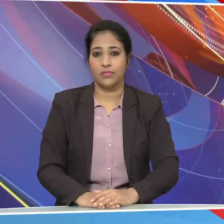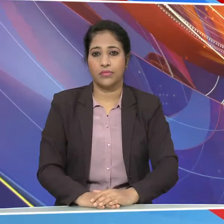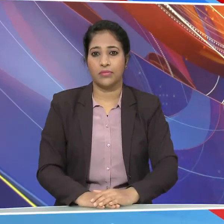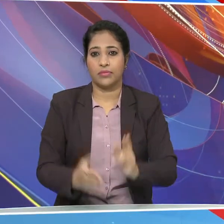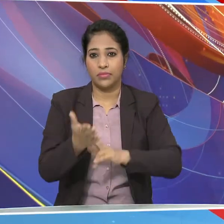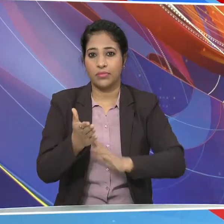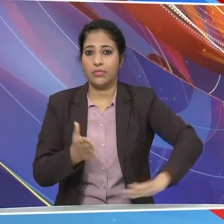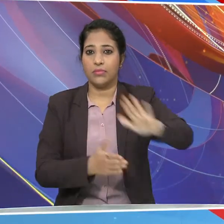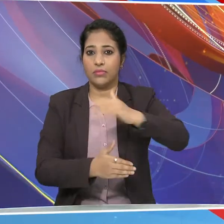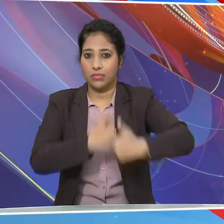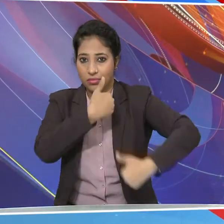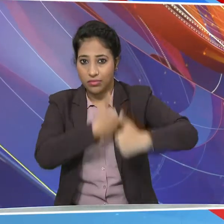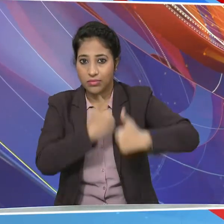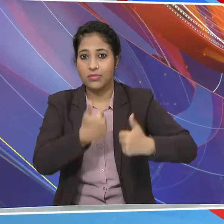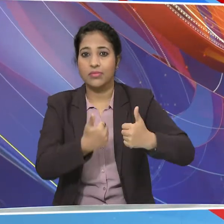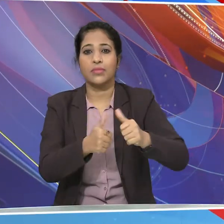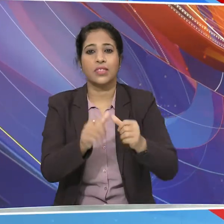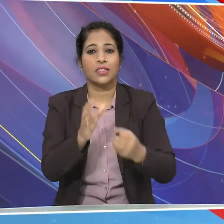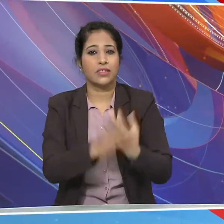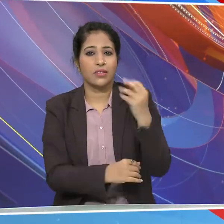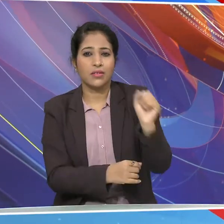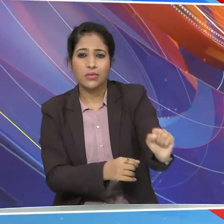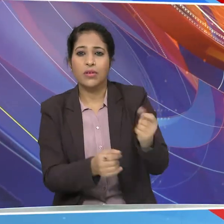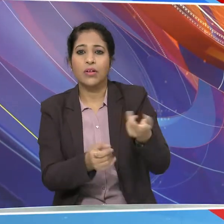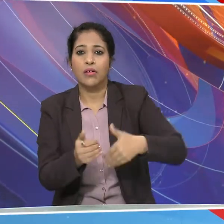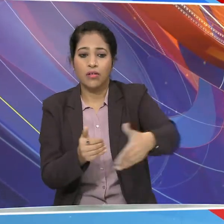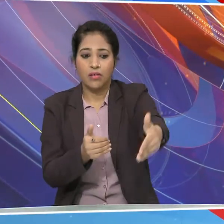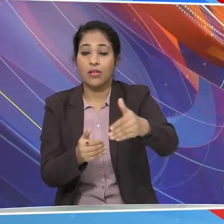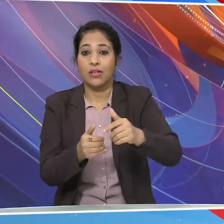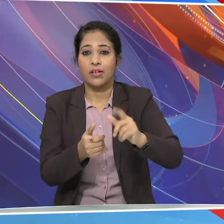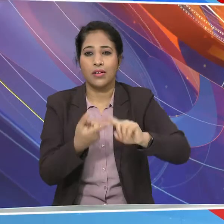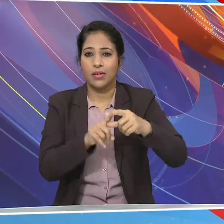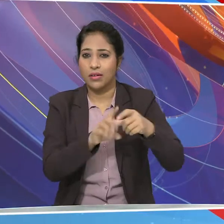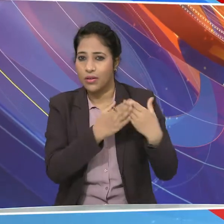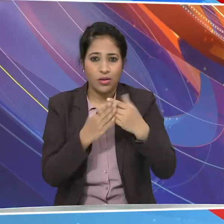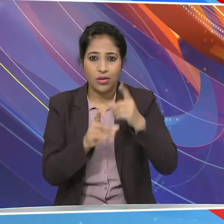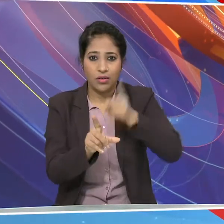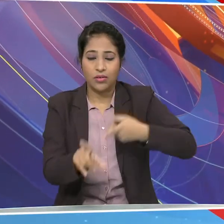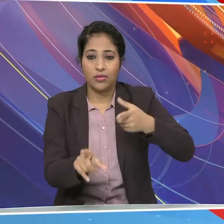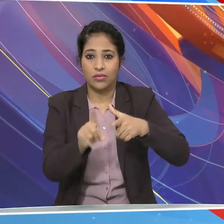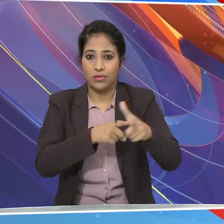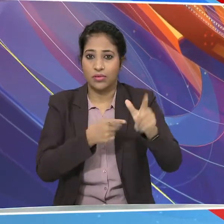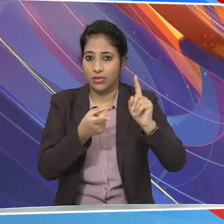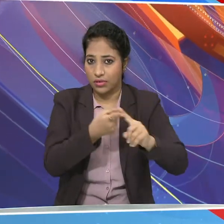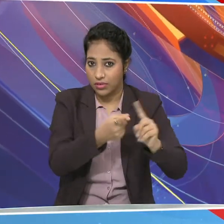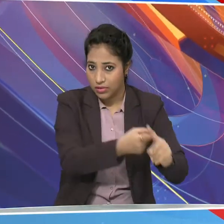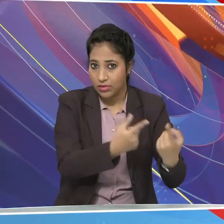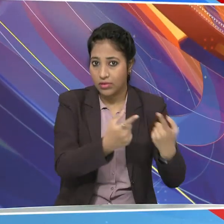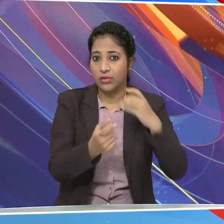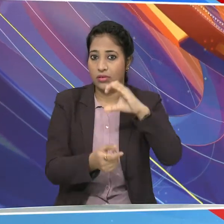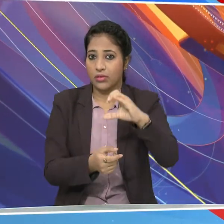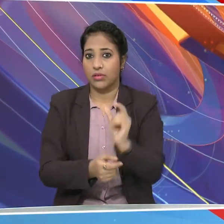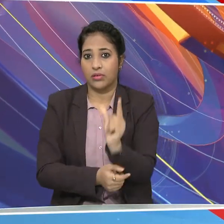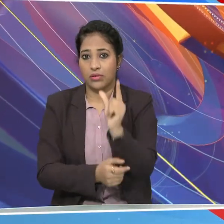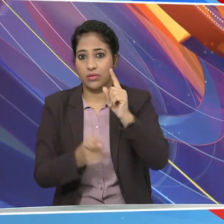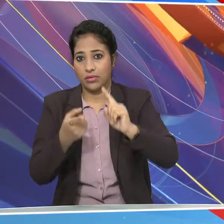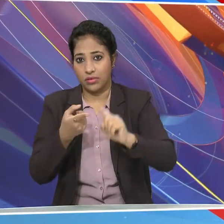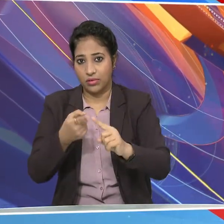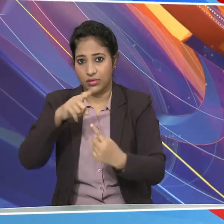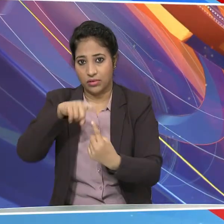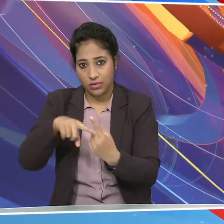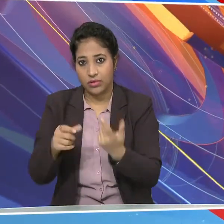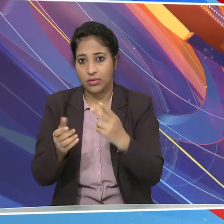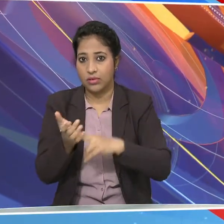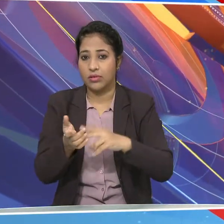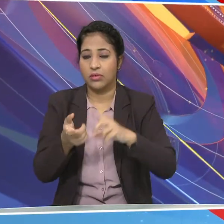राश्ट्रिय परीक्षा एजन्सी ने अगले शेक्ष्रिक वर्ष के लिए JEE, CUET, NEET